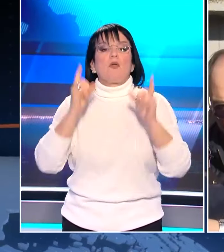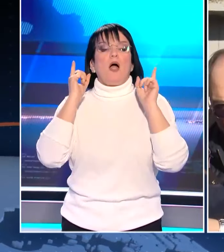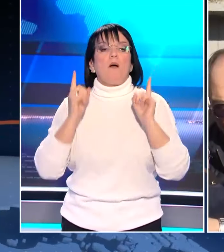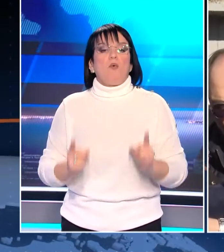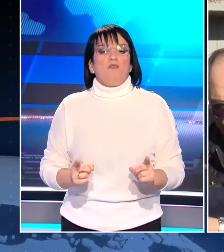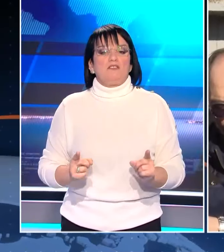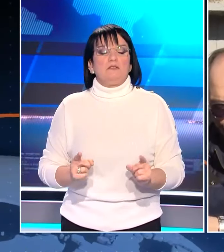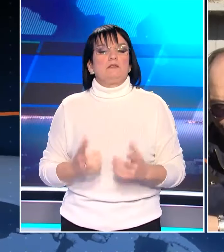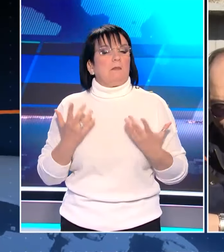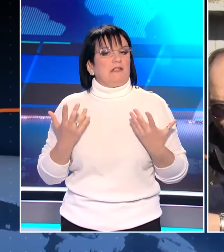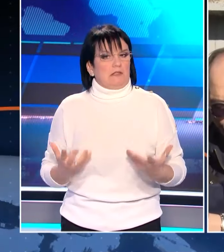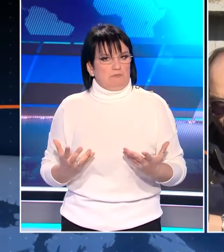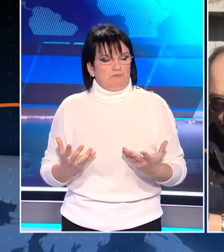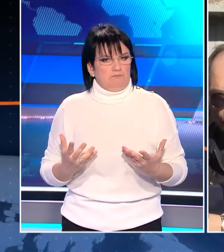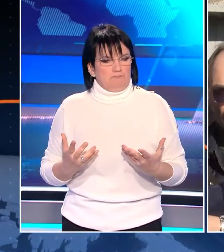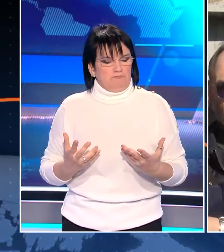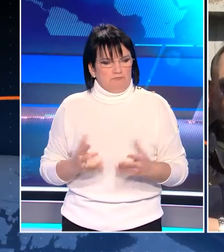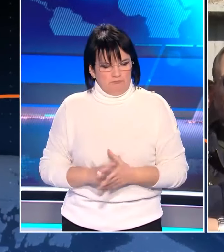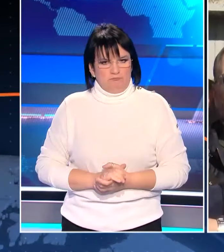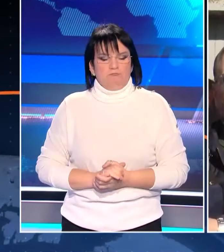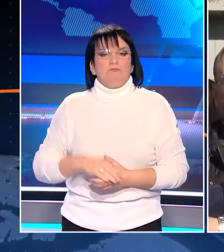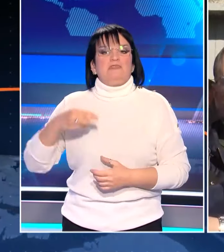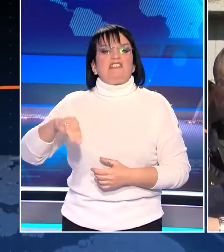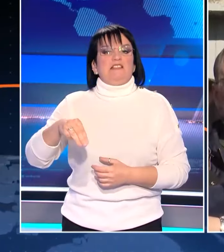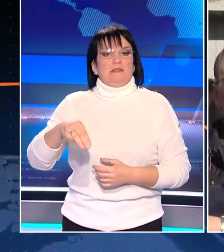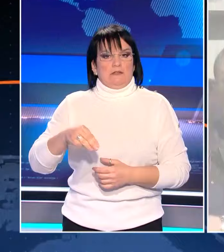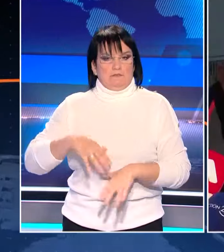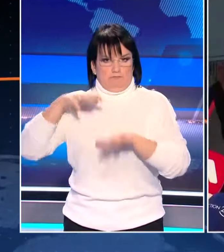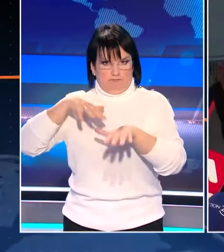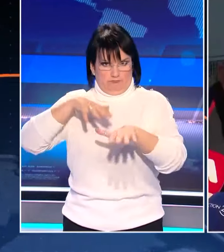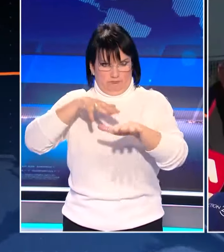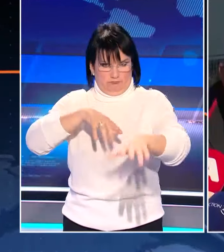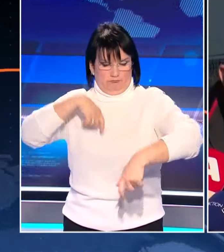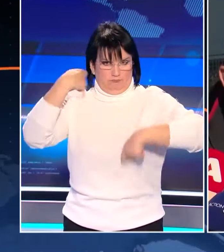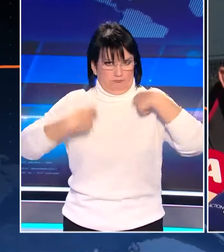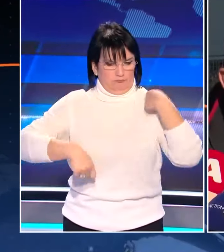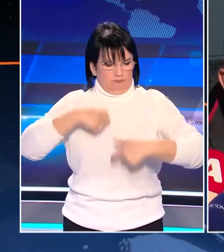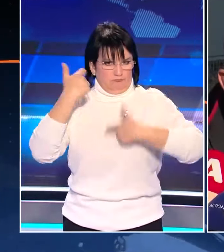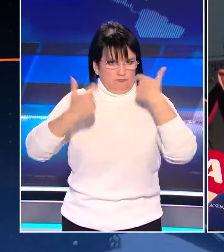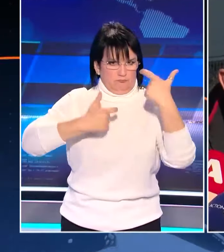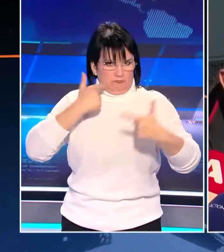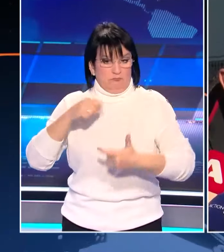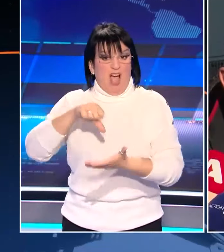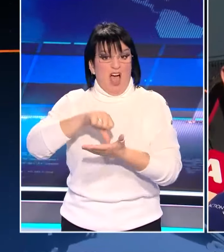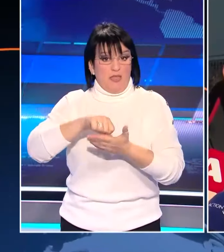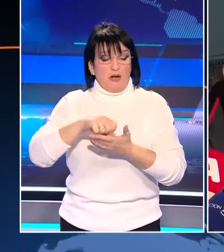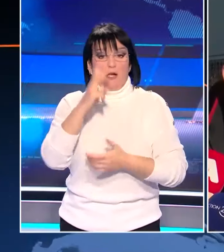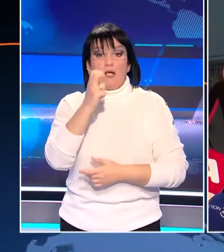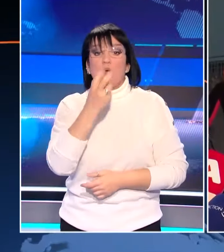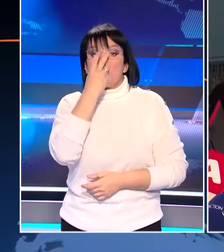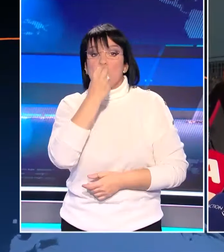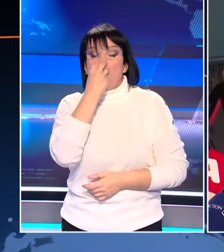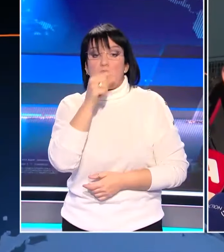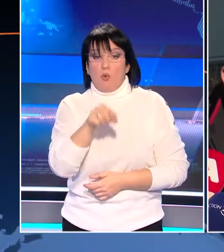Αποφασίσαμε να κάνουμε ένα μεγάλο συλλαλητήριο στην Αθήνα την 3η, 20 Φεβρουαρίου,